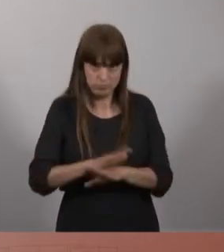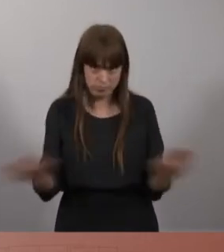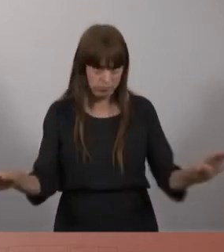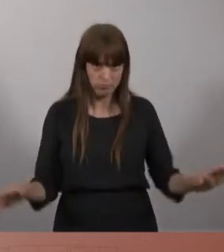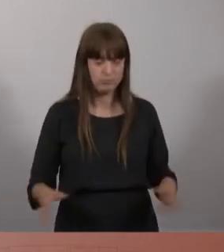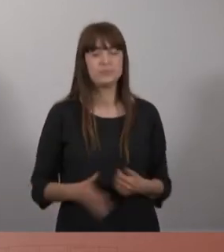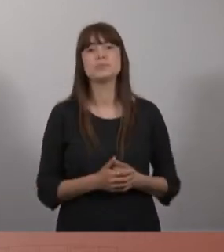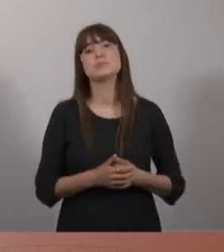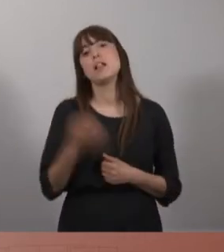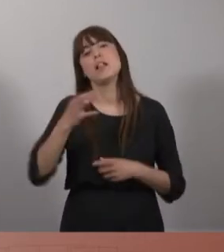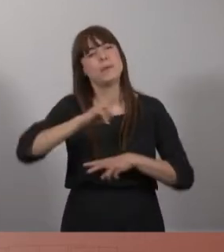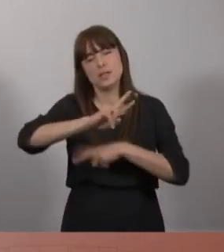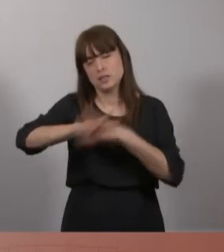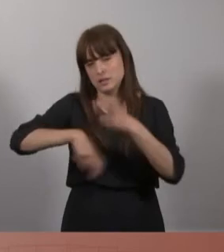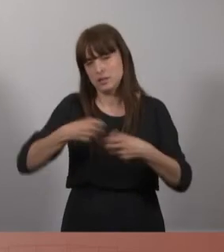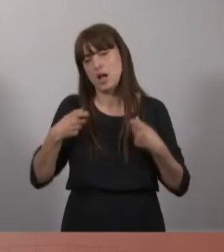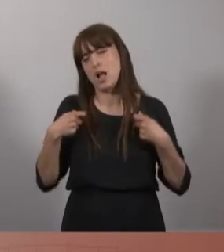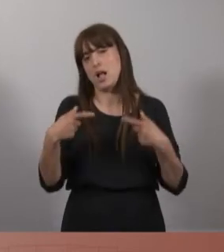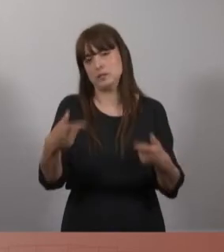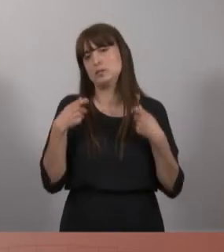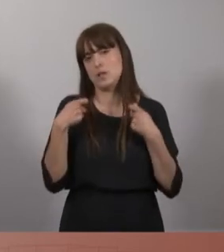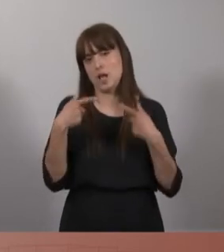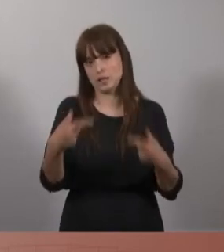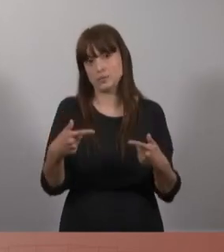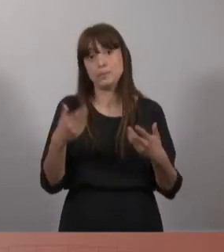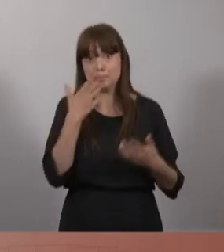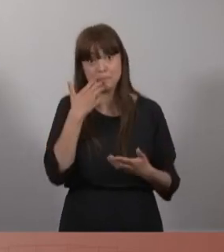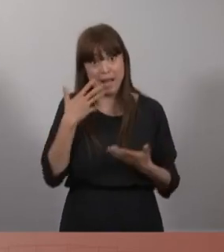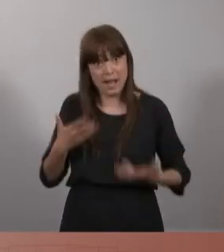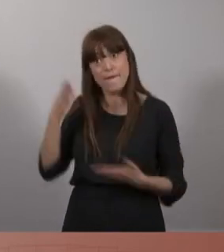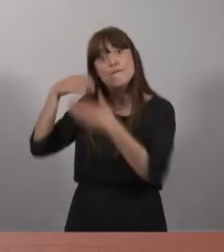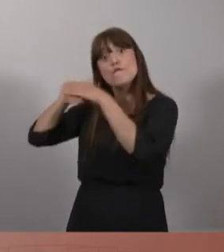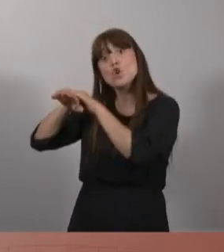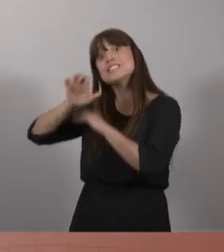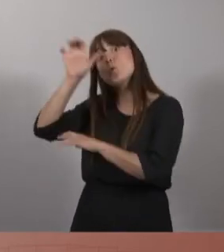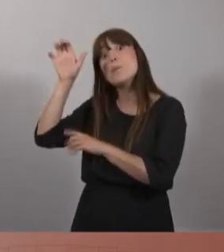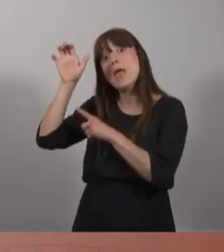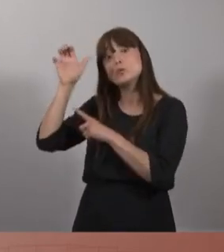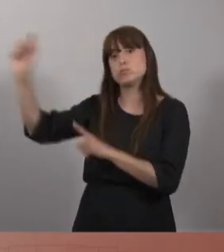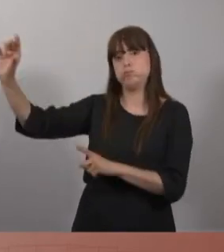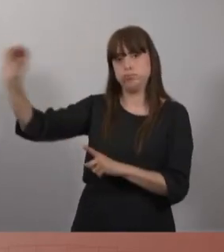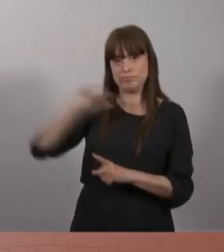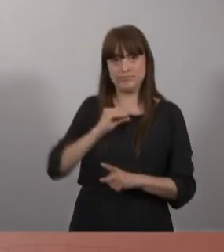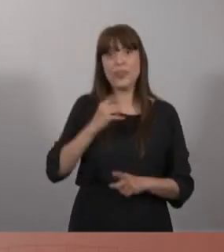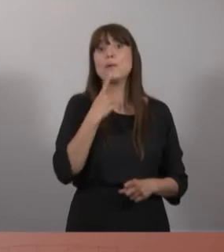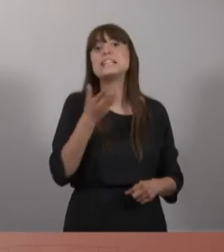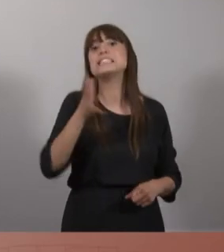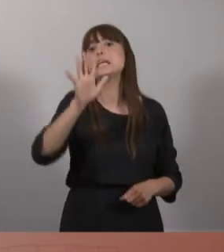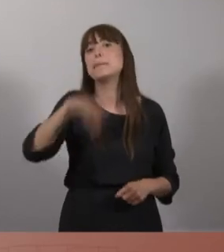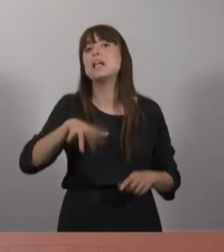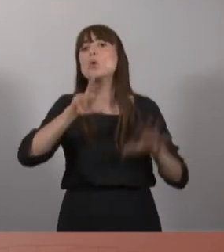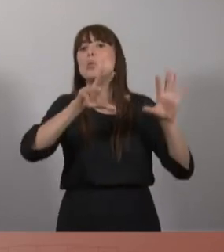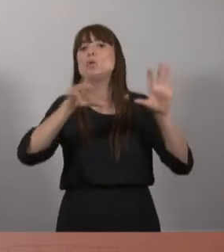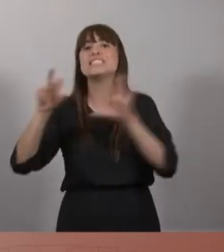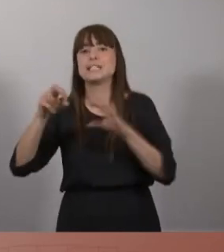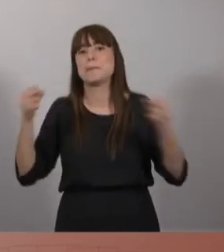de gastar molts diners amb rehabilitació. I ara, dels fons europeus, baixaran molts diners. Diuen que 5.800 milions d'euros